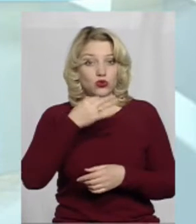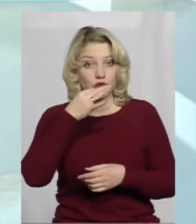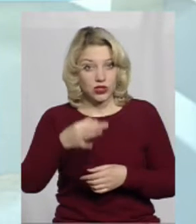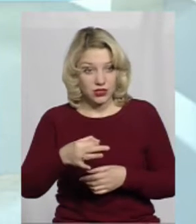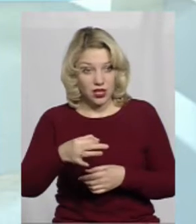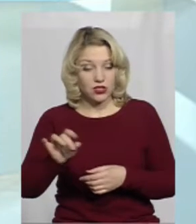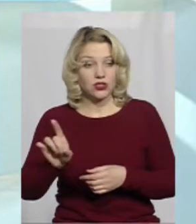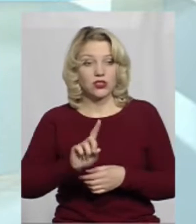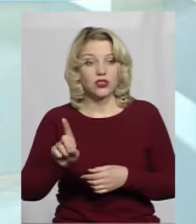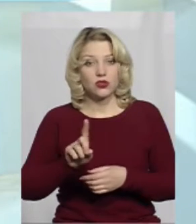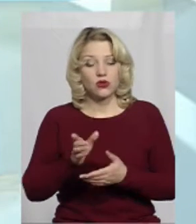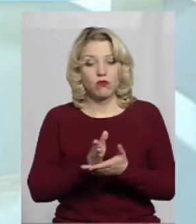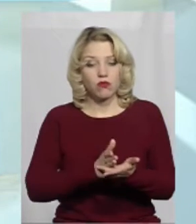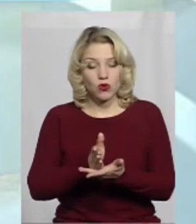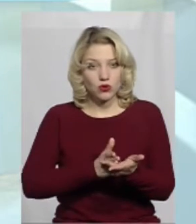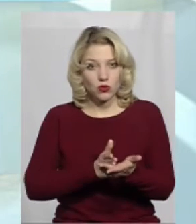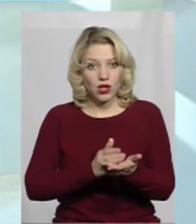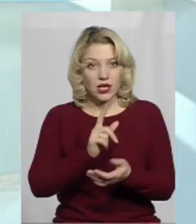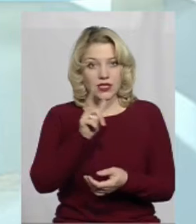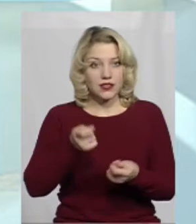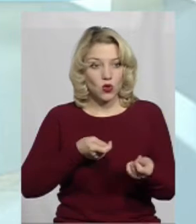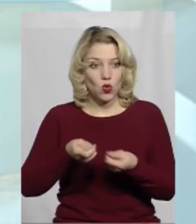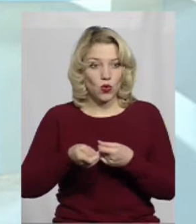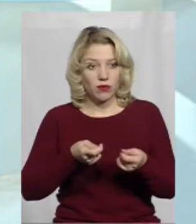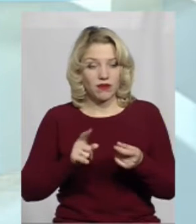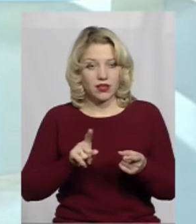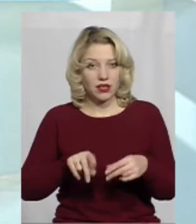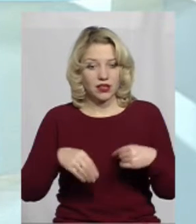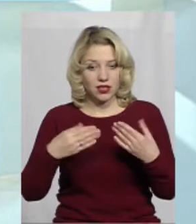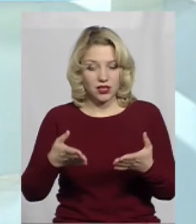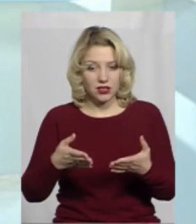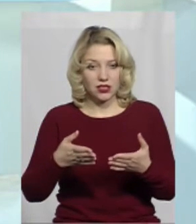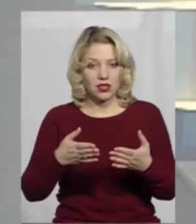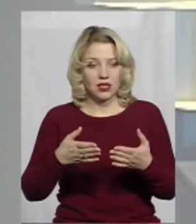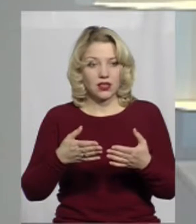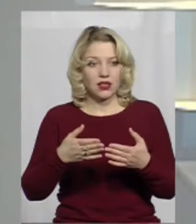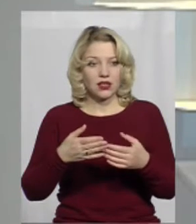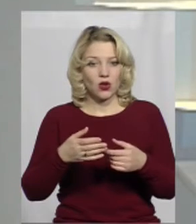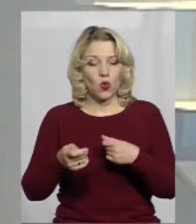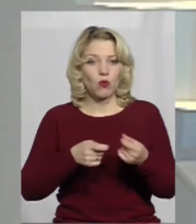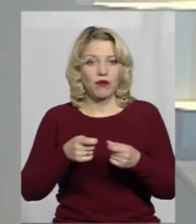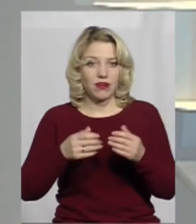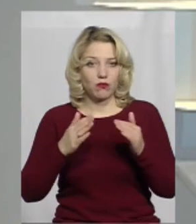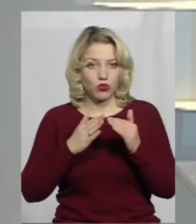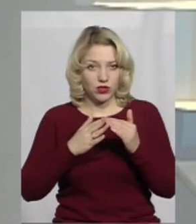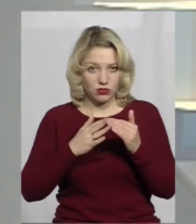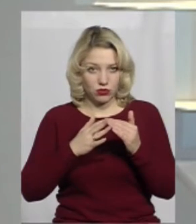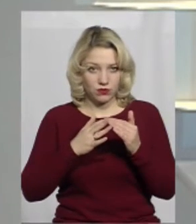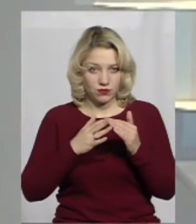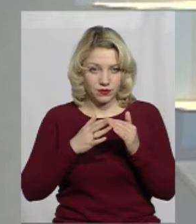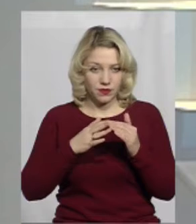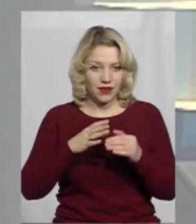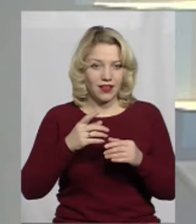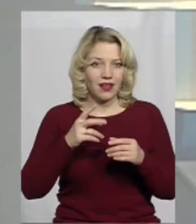послуга з управління, яка надається на управління з житловим будинком, скажімо так,